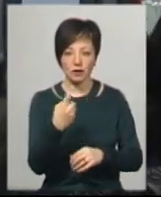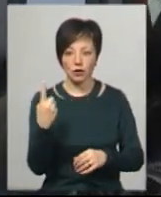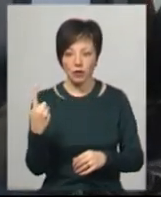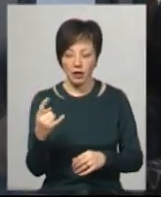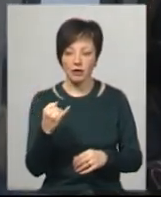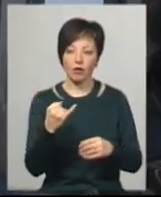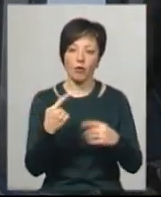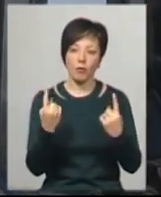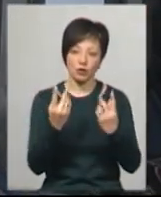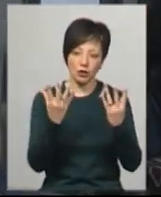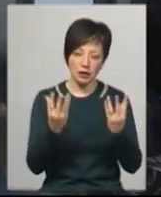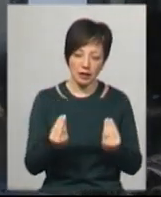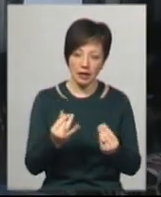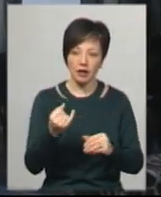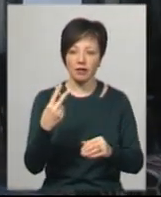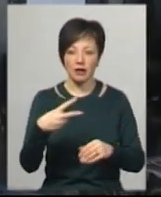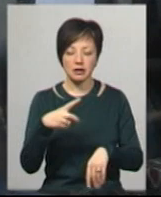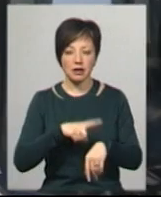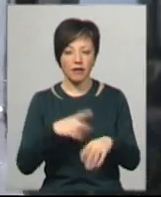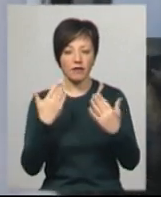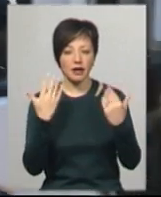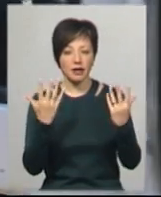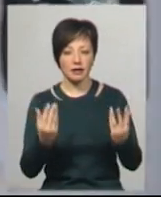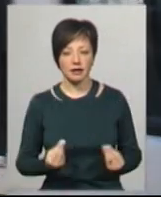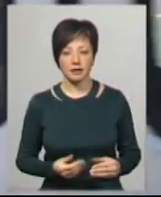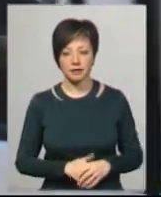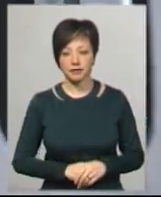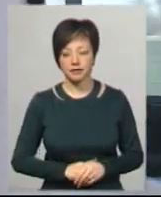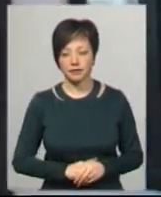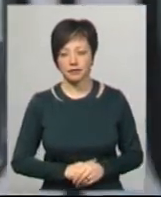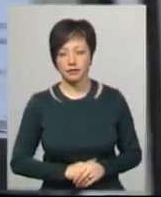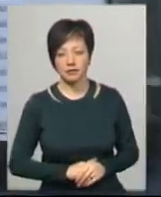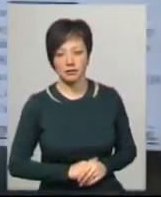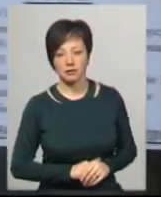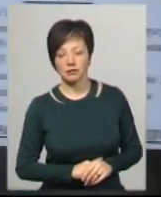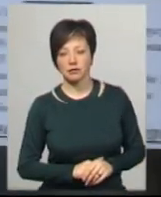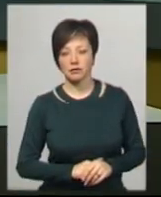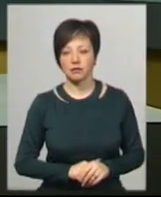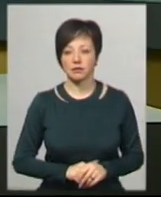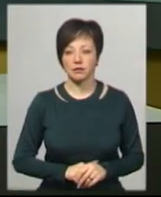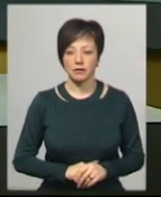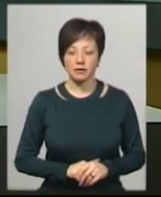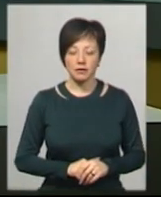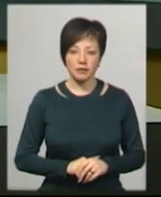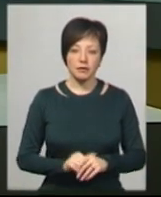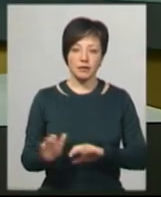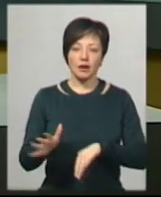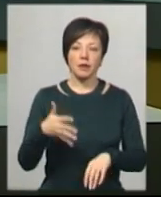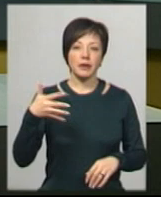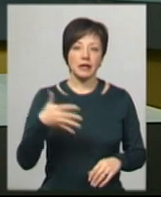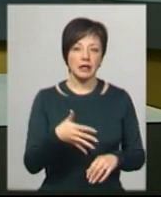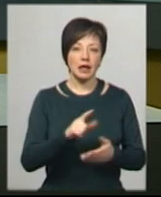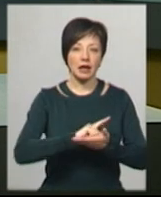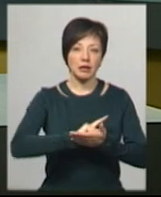до 20 вихідні. Леся Боровець, Олександр Горішевський. Новини на Суспільному. Хмельницький. 5 тисяч